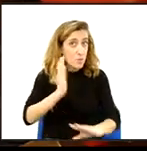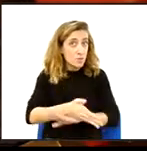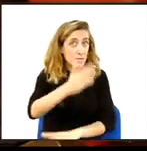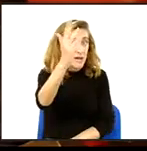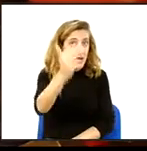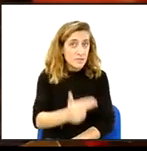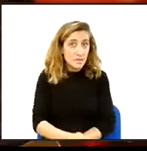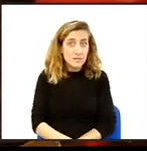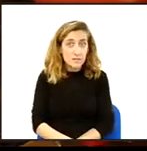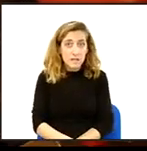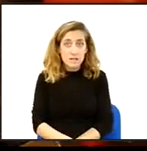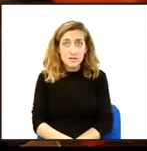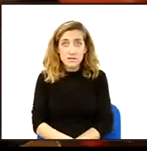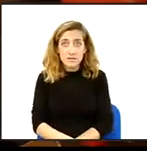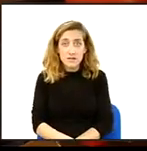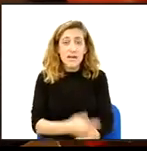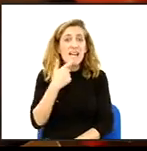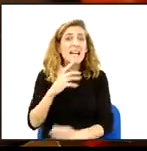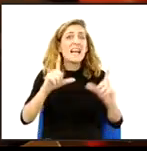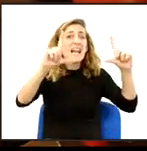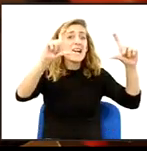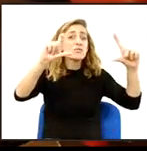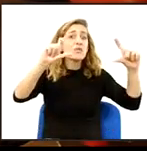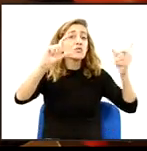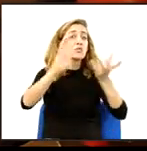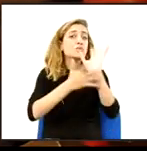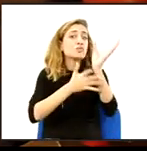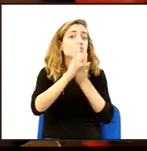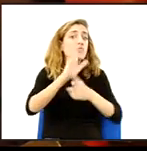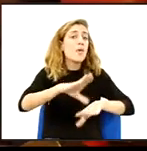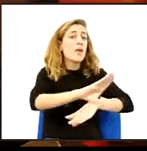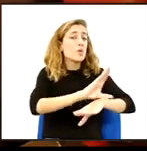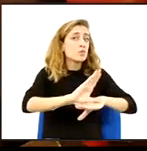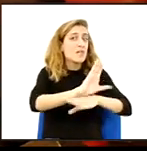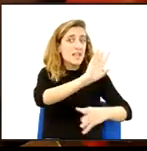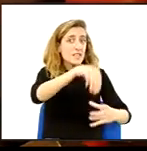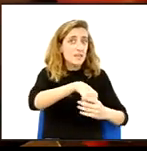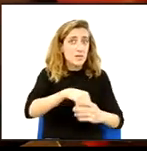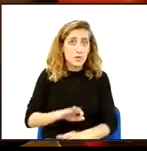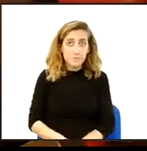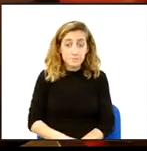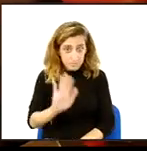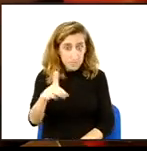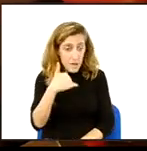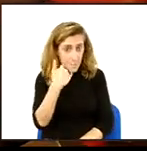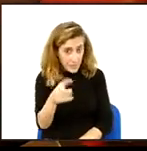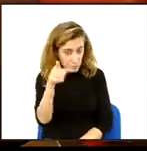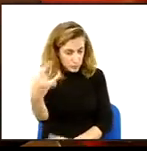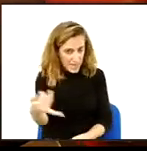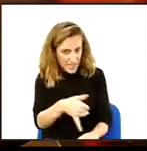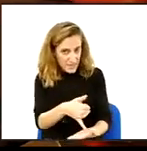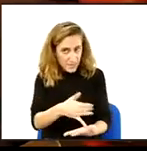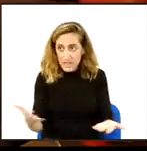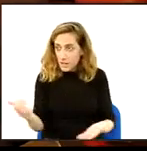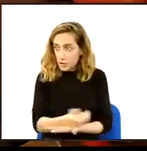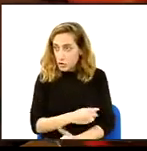les fotos que van cremar del conseller Buc. M'estranya. Però bueno, ja sé de la seva debilitat, de tots els